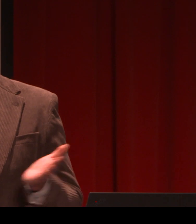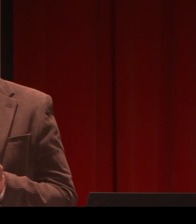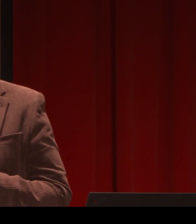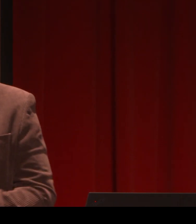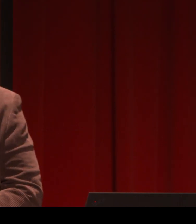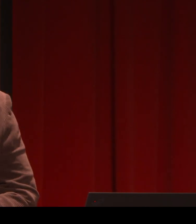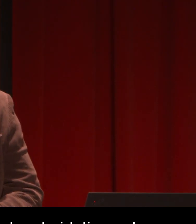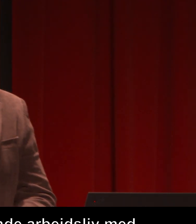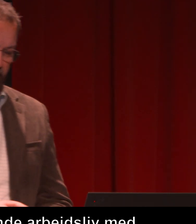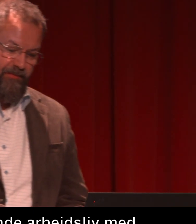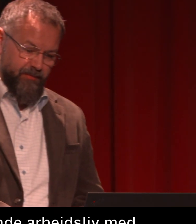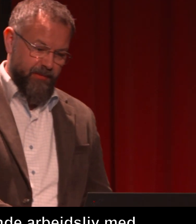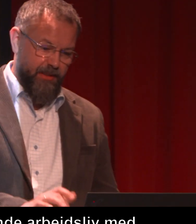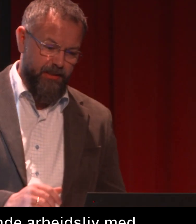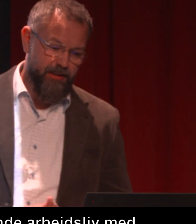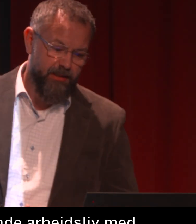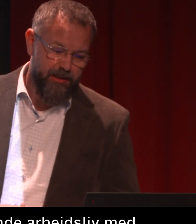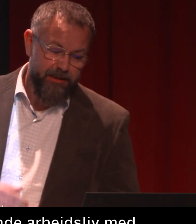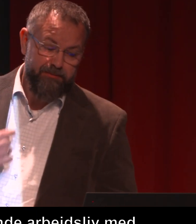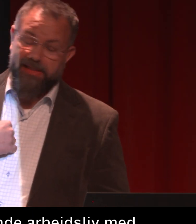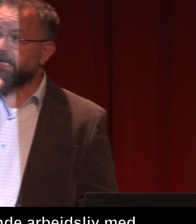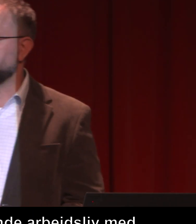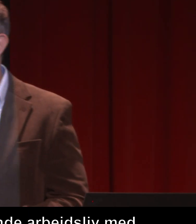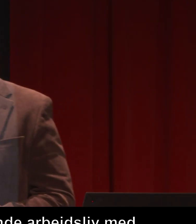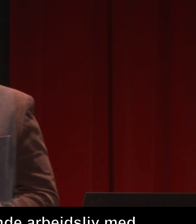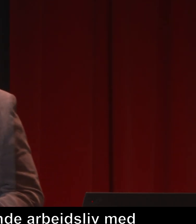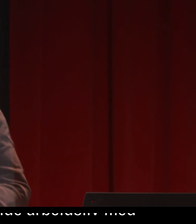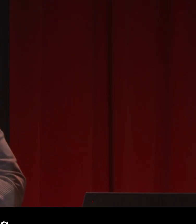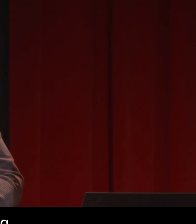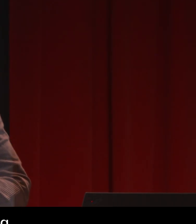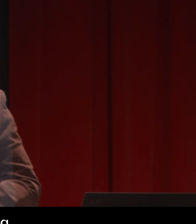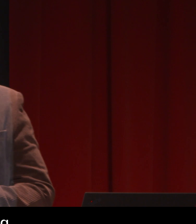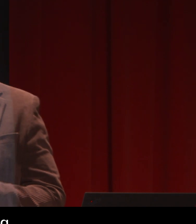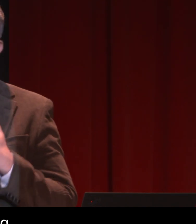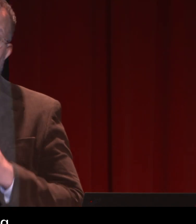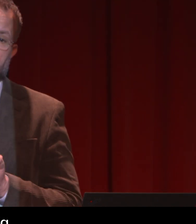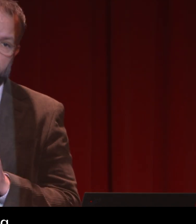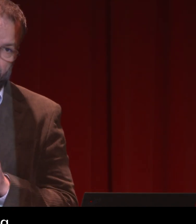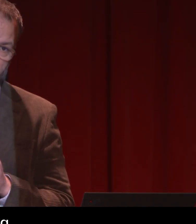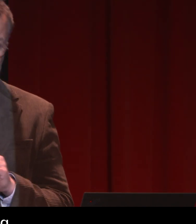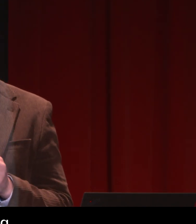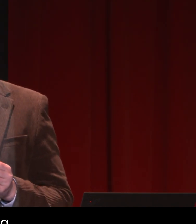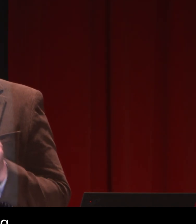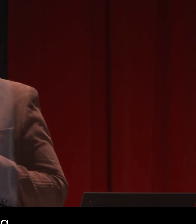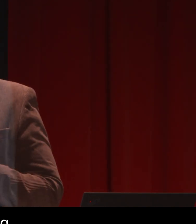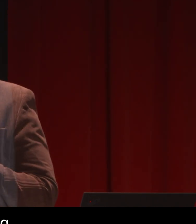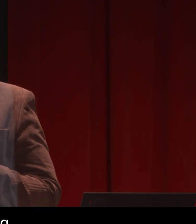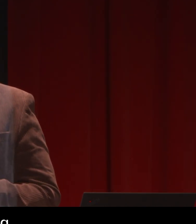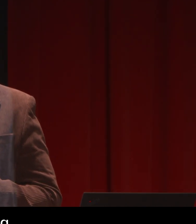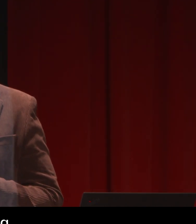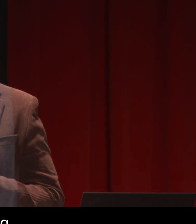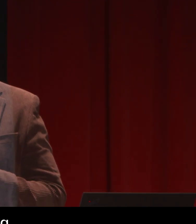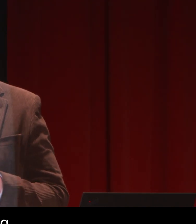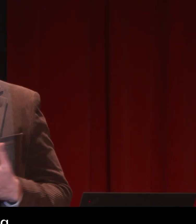Først en kort presentasjon av oss. Jeg heter Finaril Tordarsson, sivilingeniør, men har også